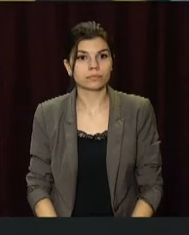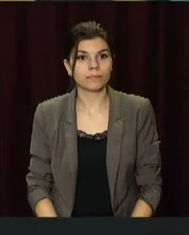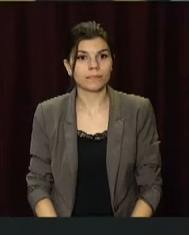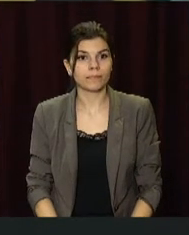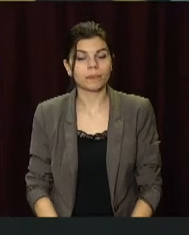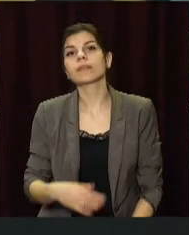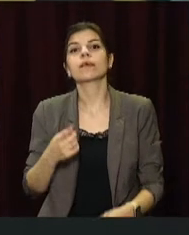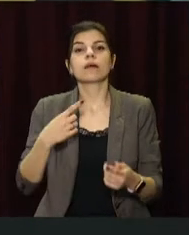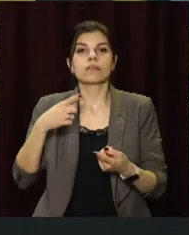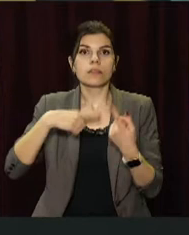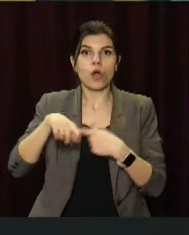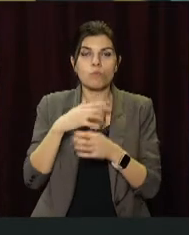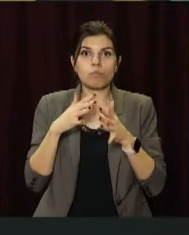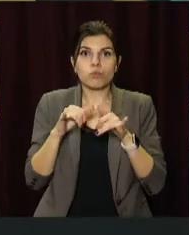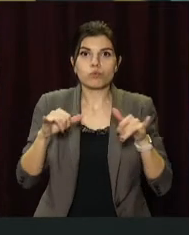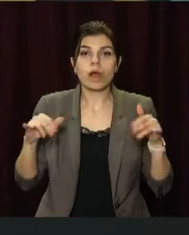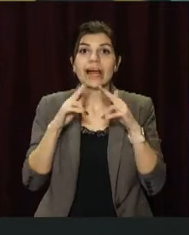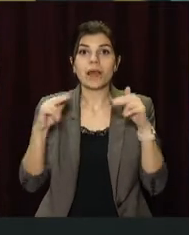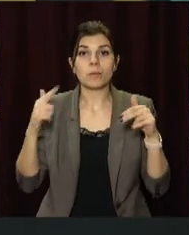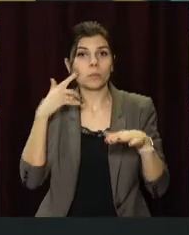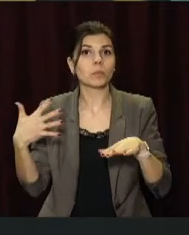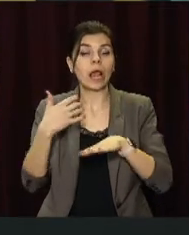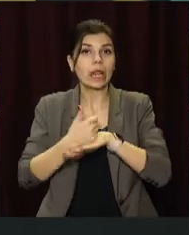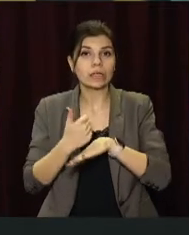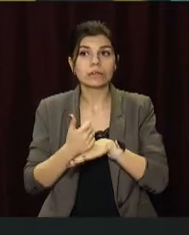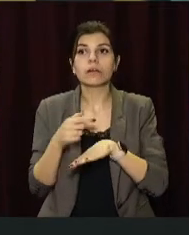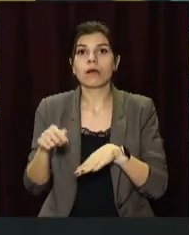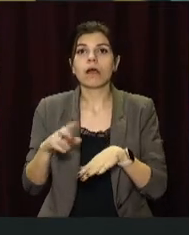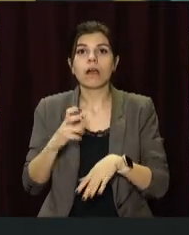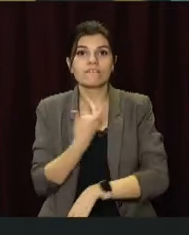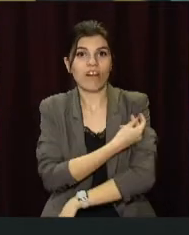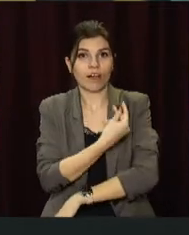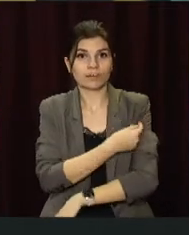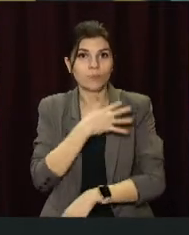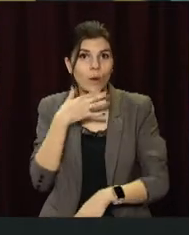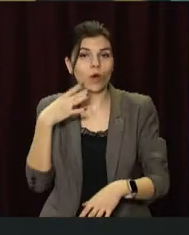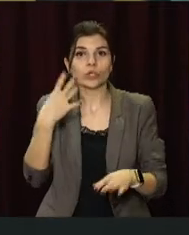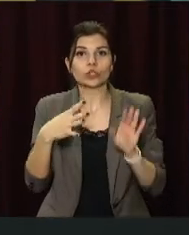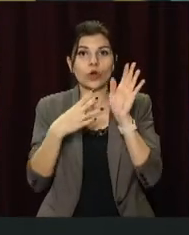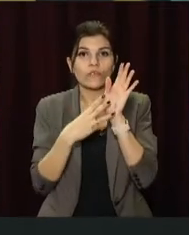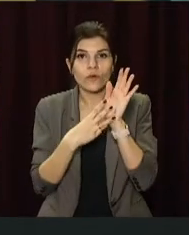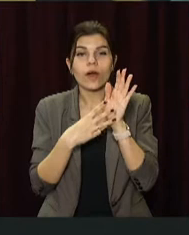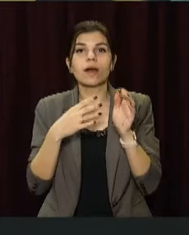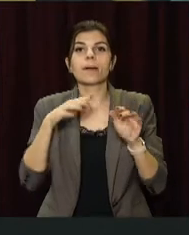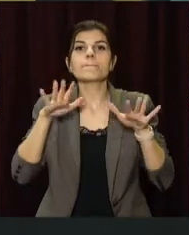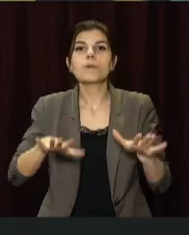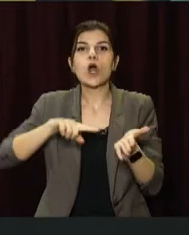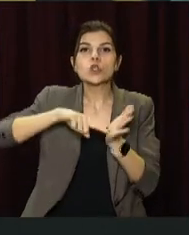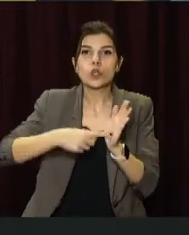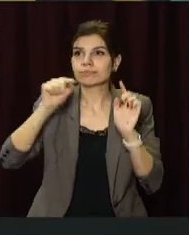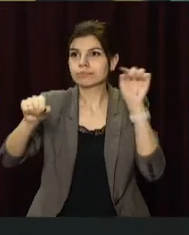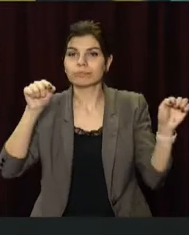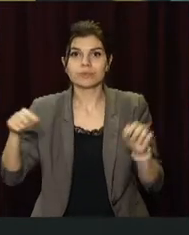Набирає оберти Дніпропетровщина серед лідерів за кількістю вакцинованих. У 48 амбулаторних пунктах